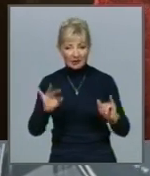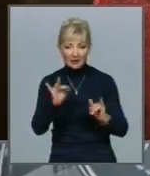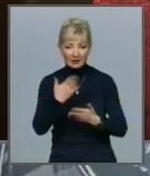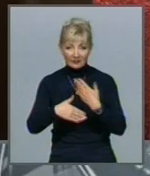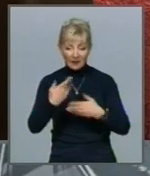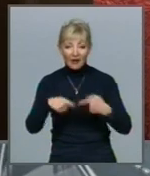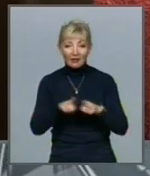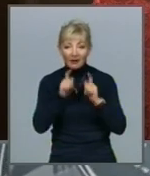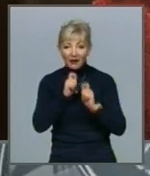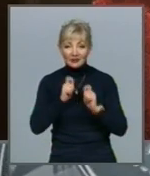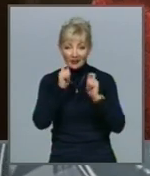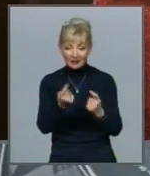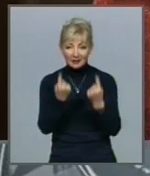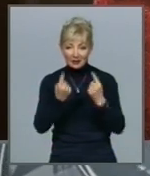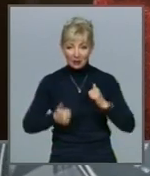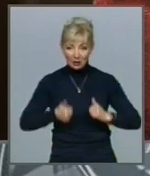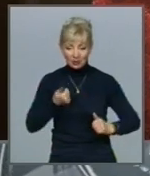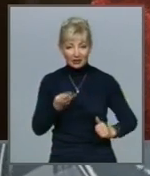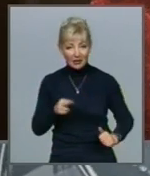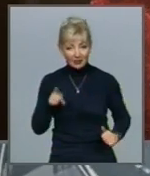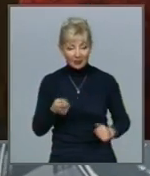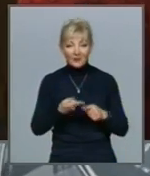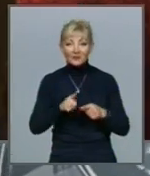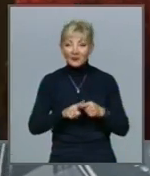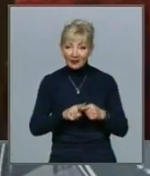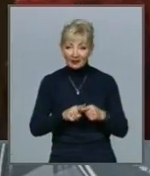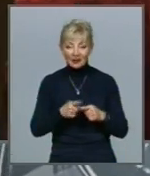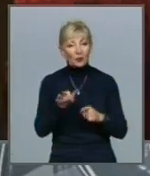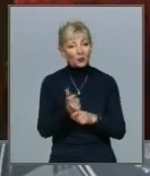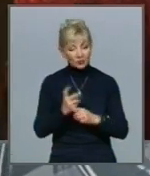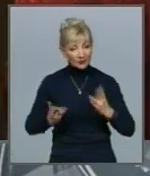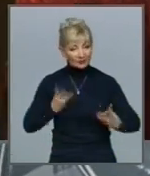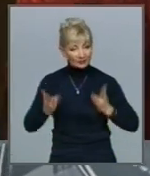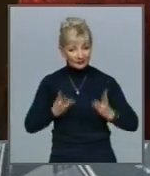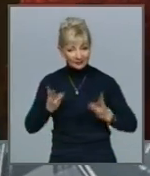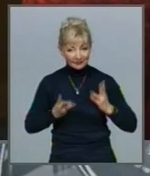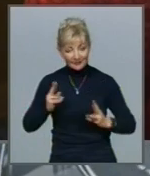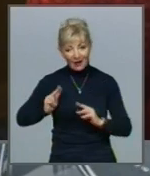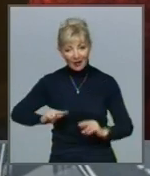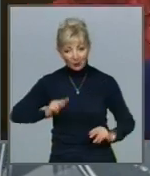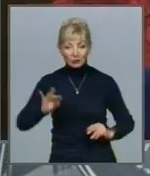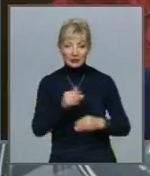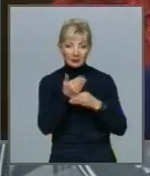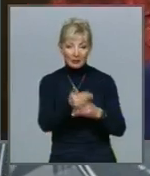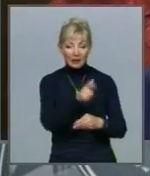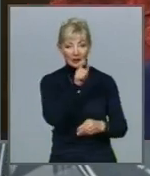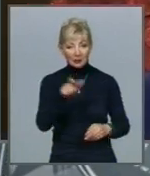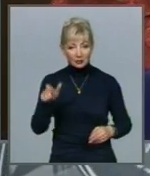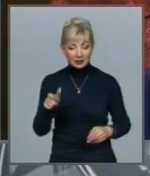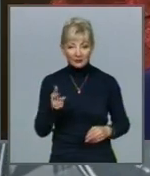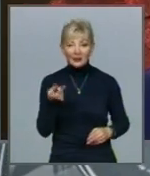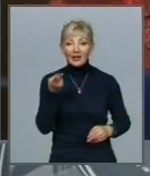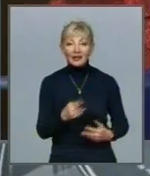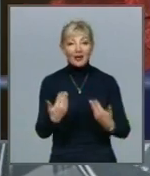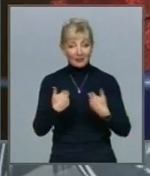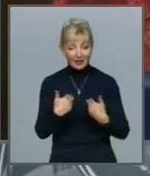така нагорода – велика честь для неї, адже це неабияк мотивує працювати і допомагати людям Для мене моя